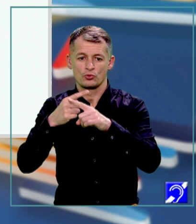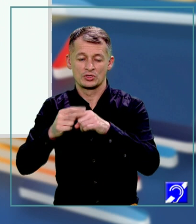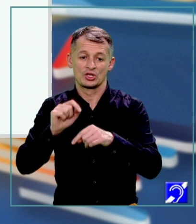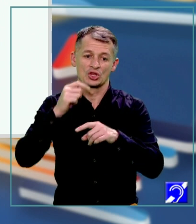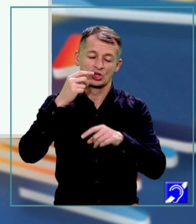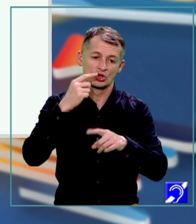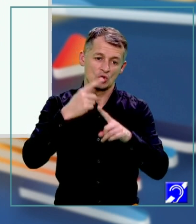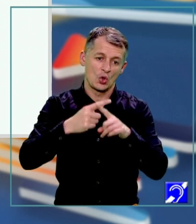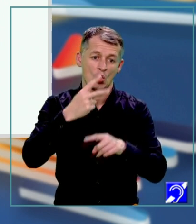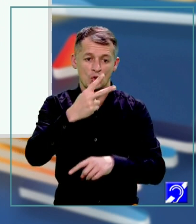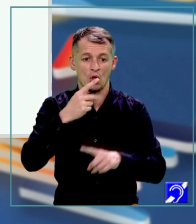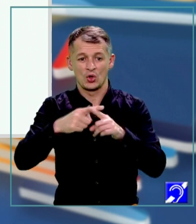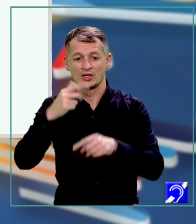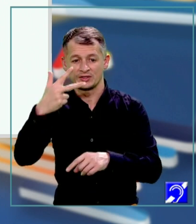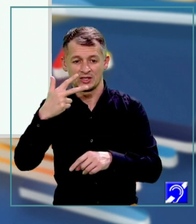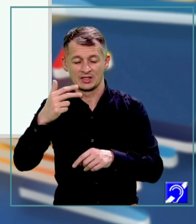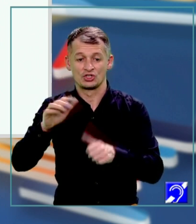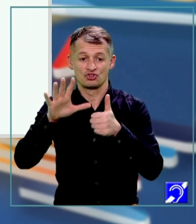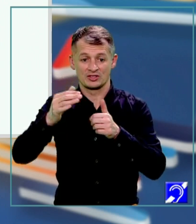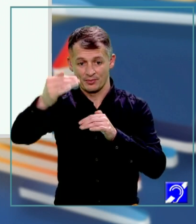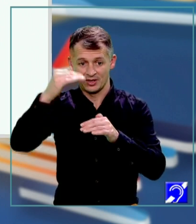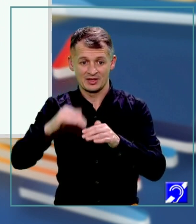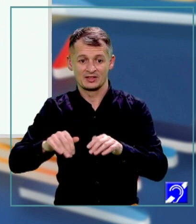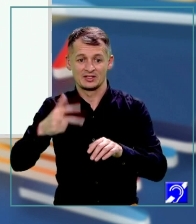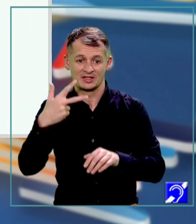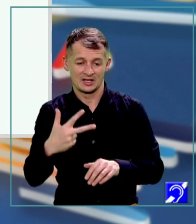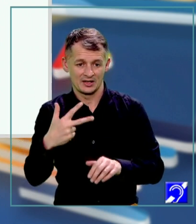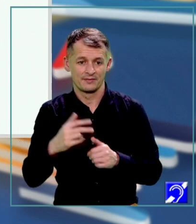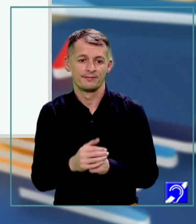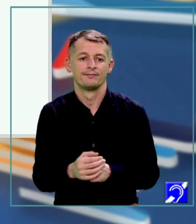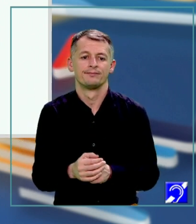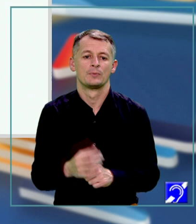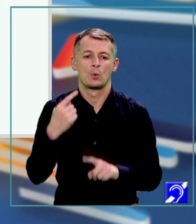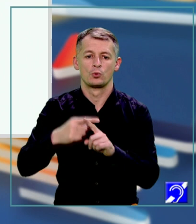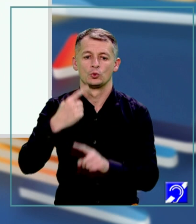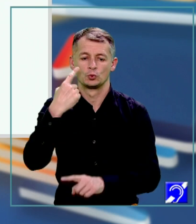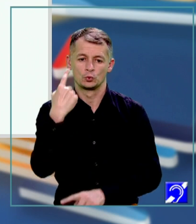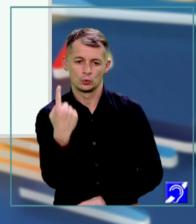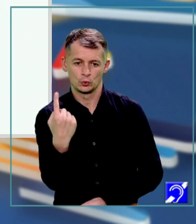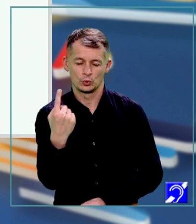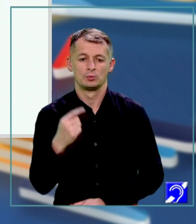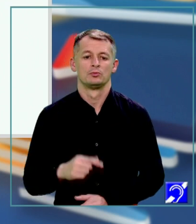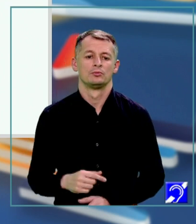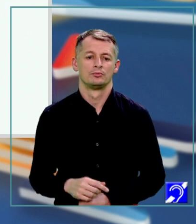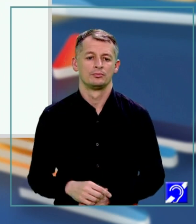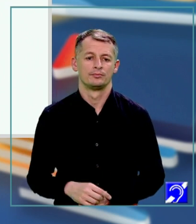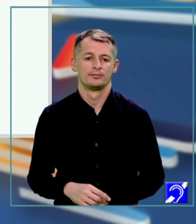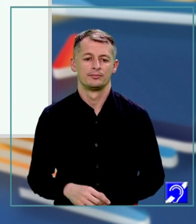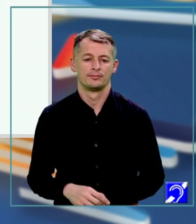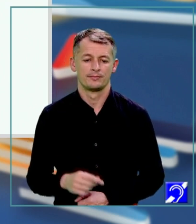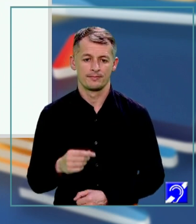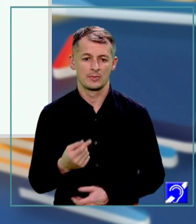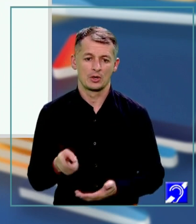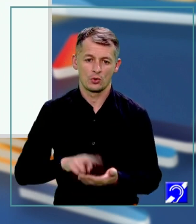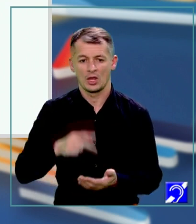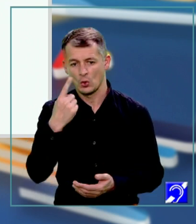cu 3, obținem 6 pe radical din 3, plus 1, că 1 la a doua este 1, încă o dată